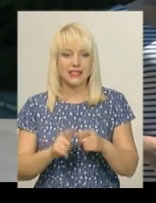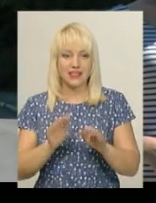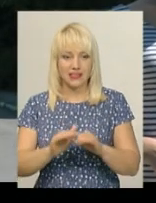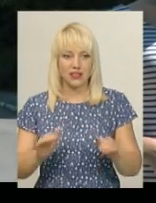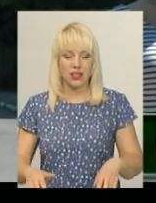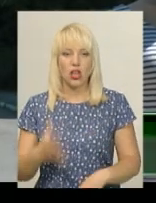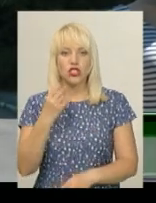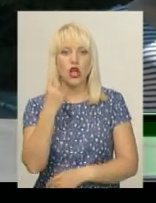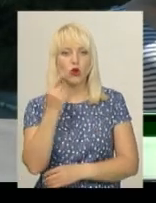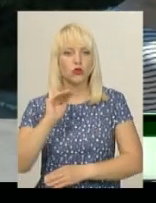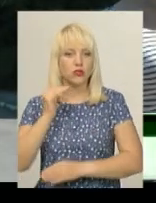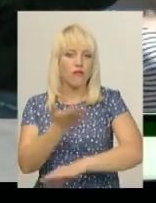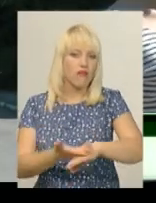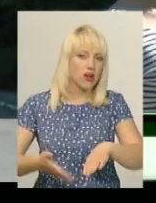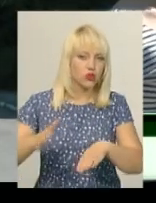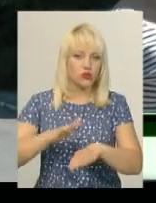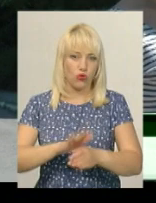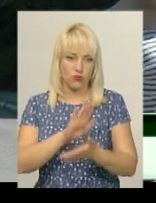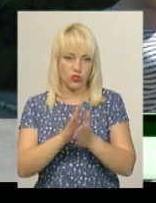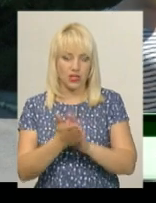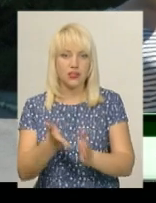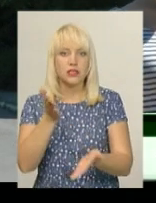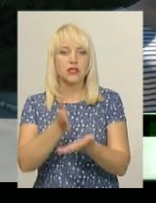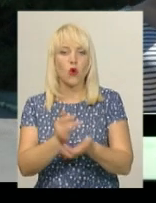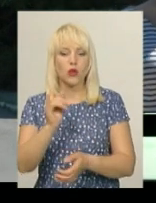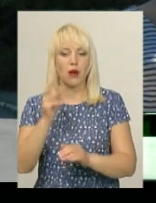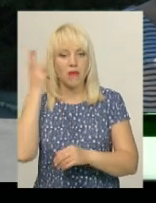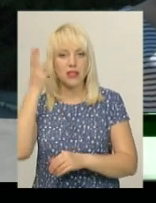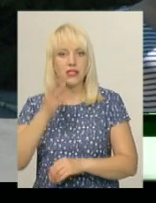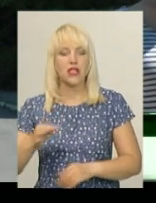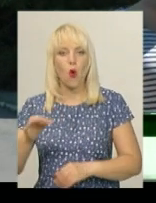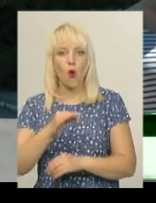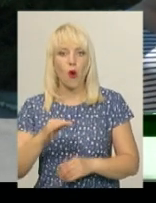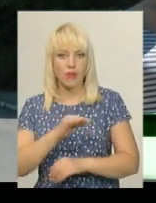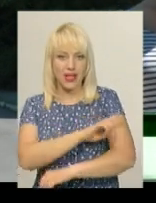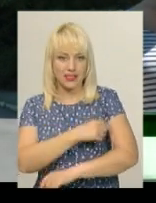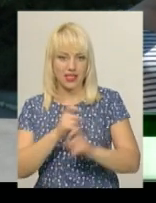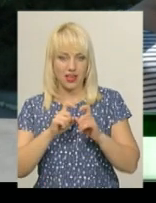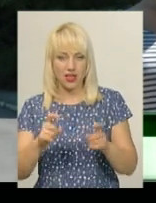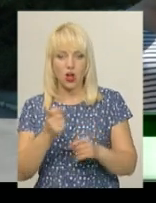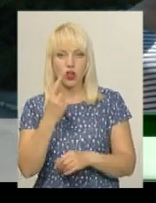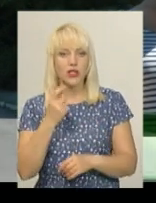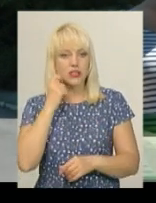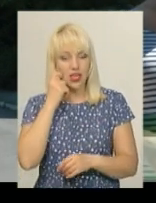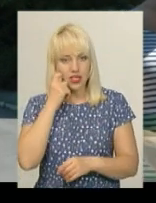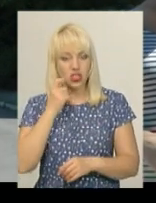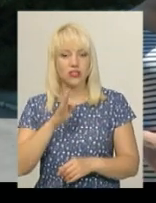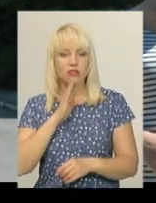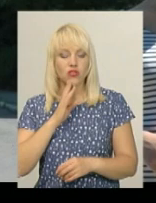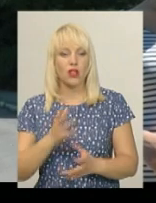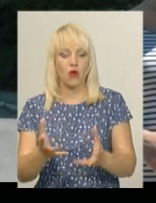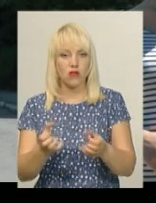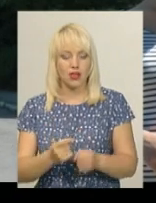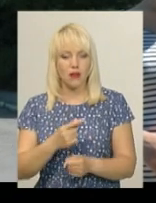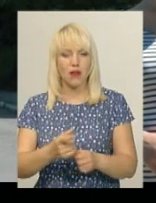одна дитина у вкрай важкому стані знаходиться у Хмельницькій обласній лікарні. 11-річна дівчинка в результаті ДТП отримала політравму. Її